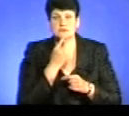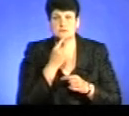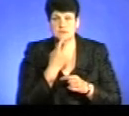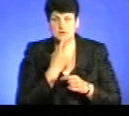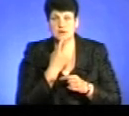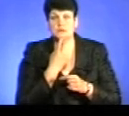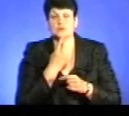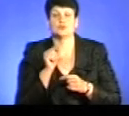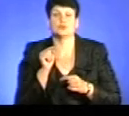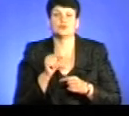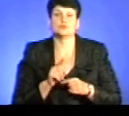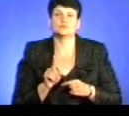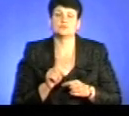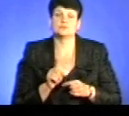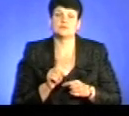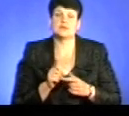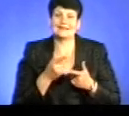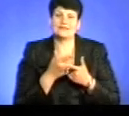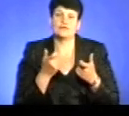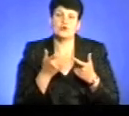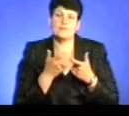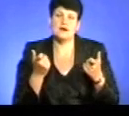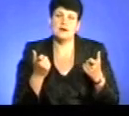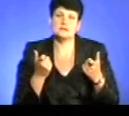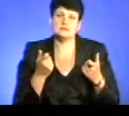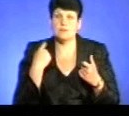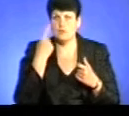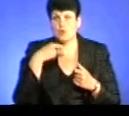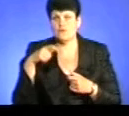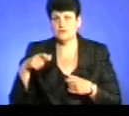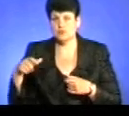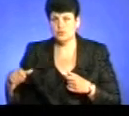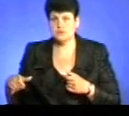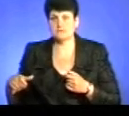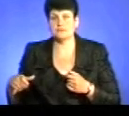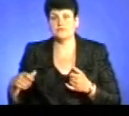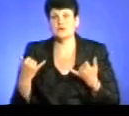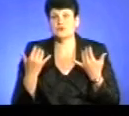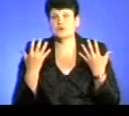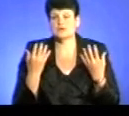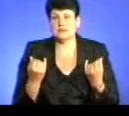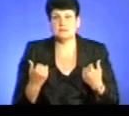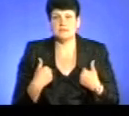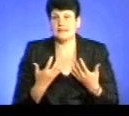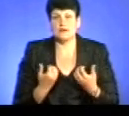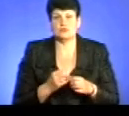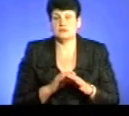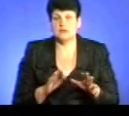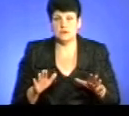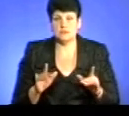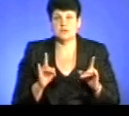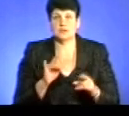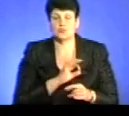оскільки інформацію відносно фізичних осіб на сьогоднішній день в мене отримуємо тільки відносно